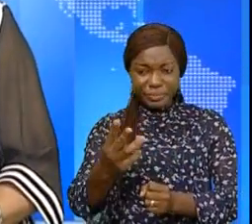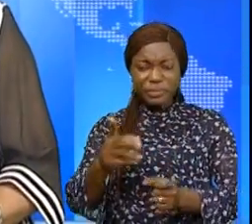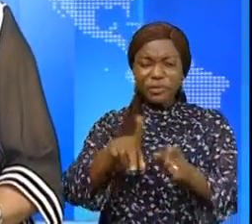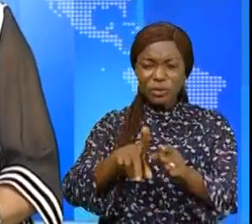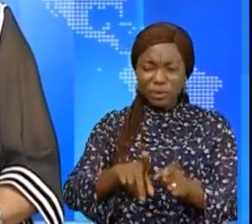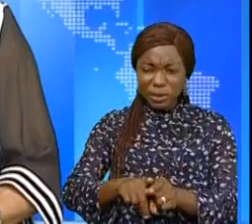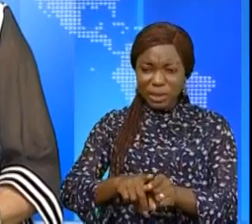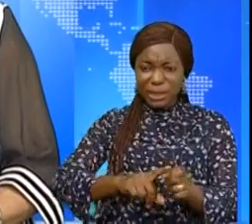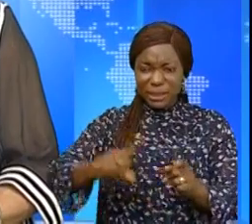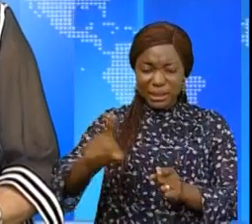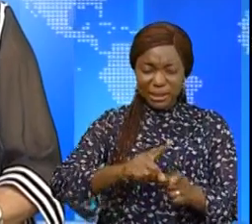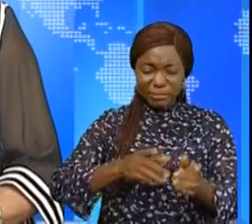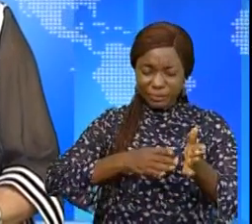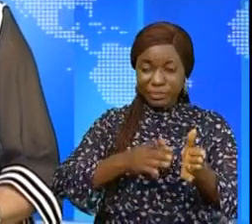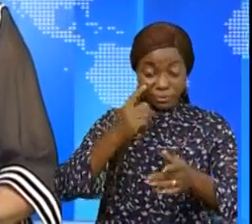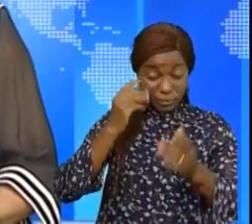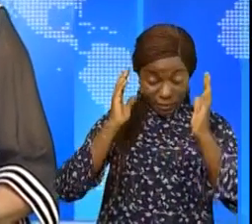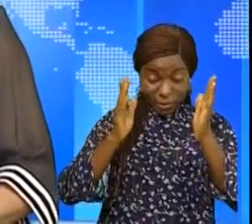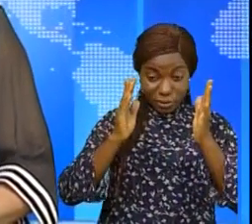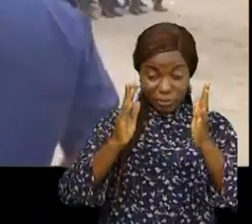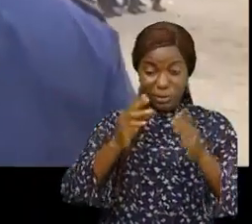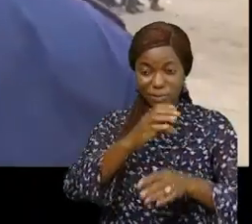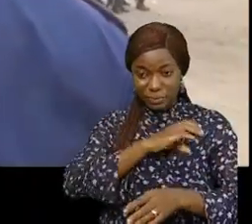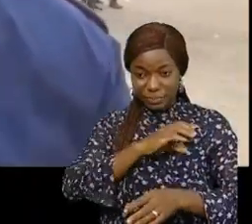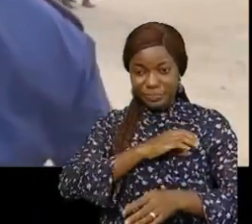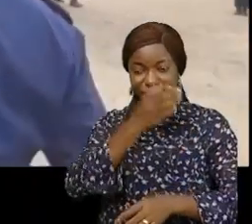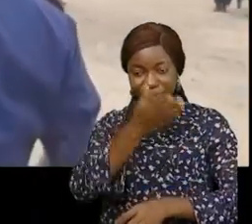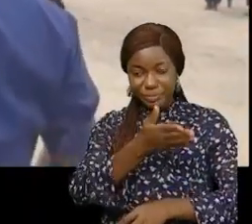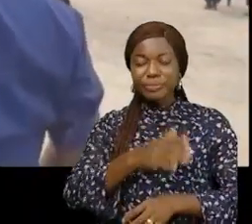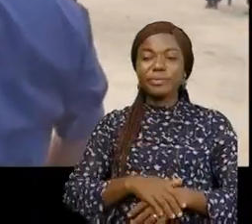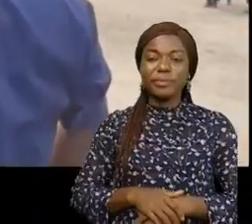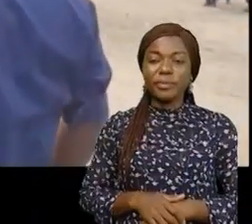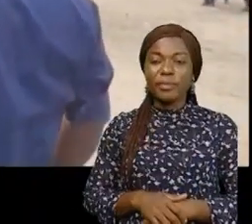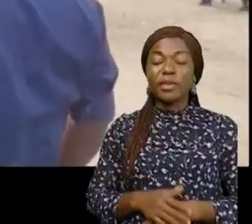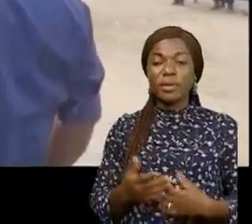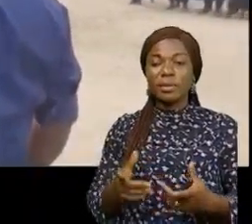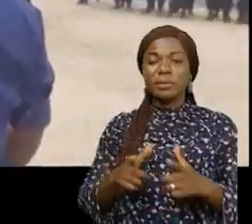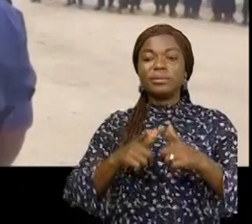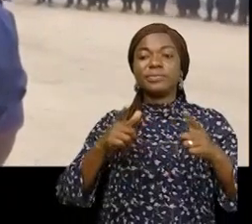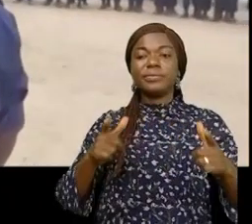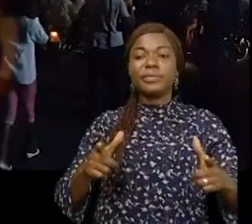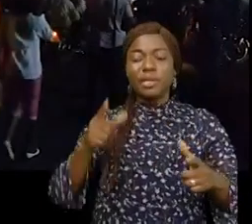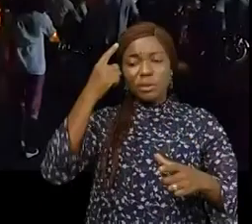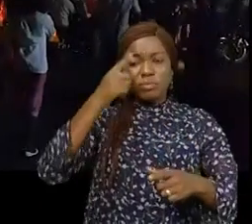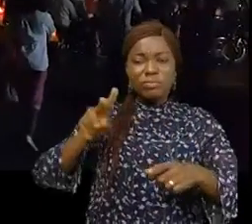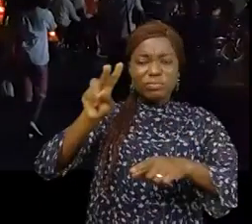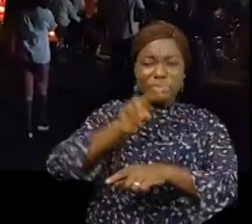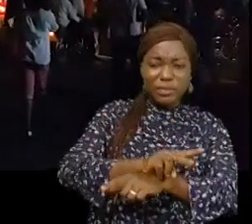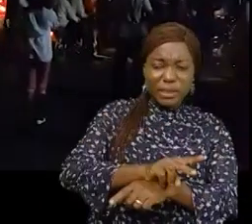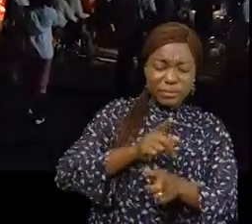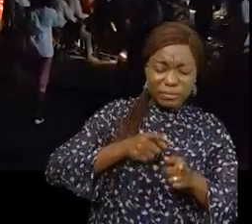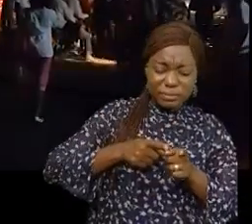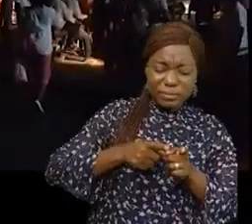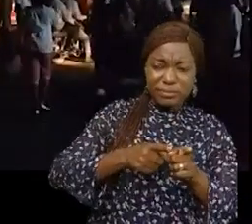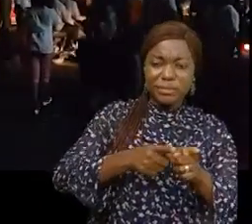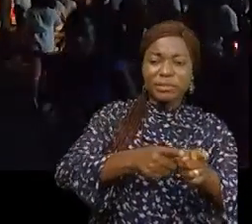détails avec Françoise Boué-Labroque. Au grand mot des grands remèdes pour vaincre les embouteillages qui pourrissent la